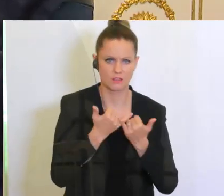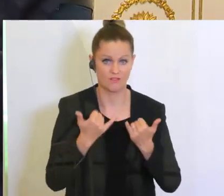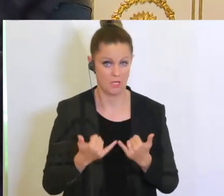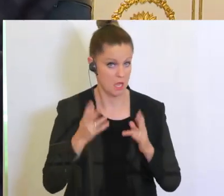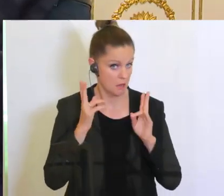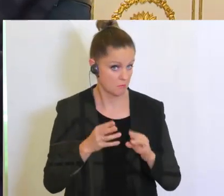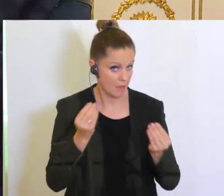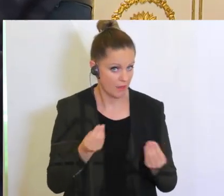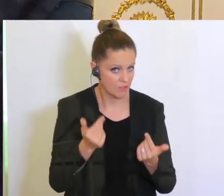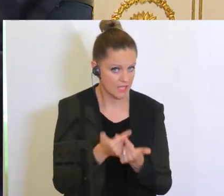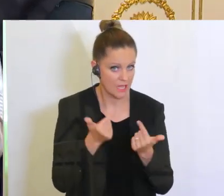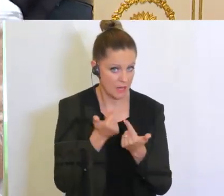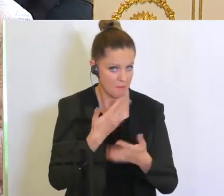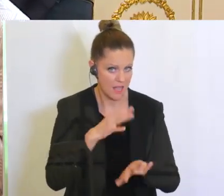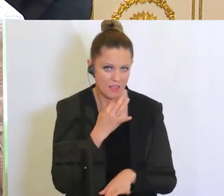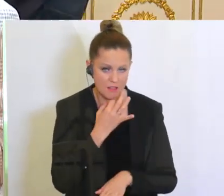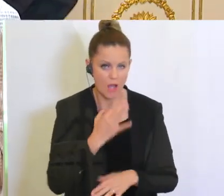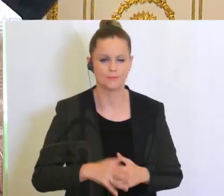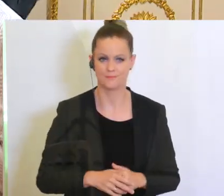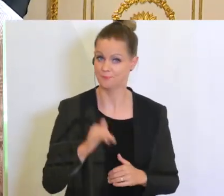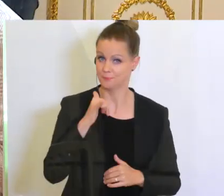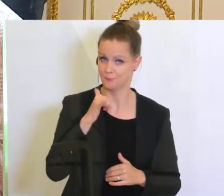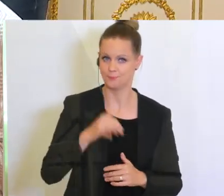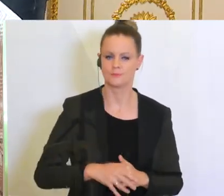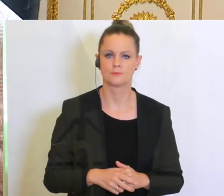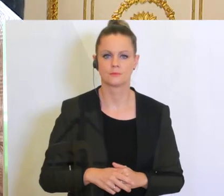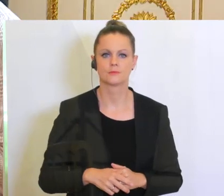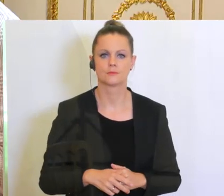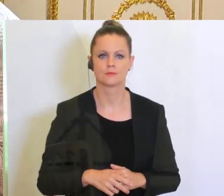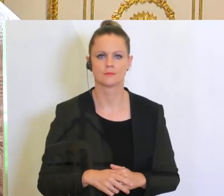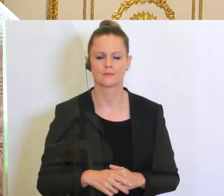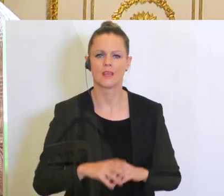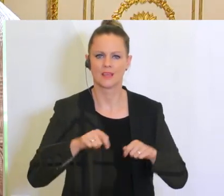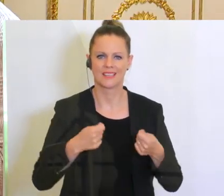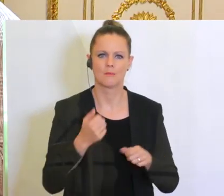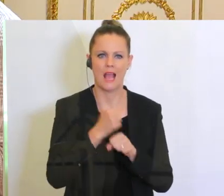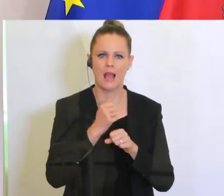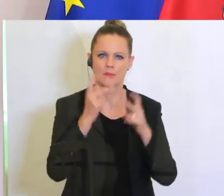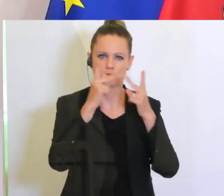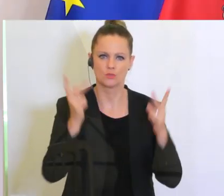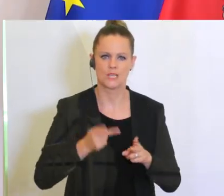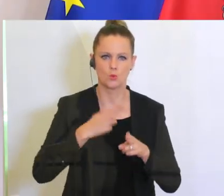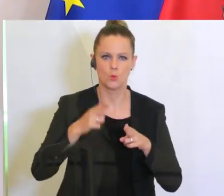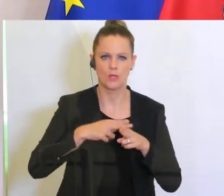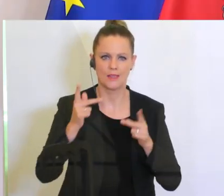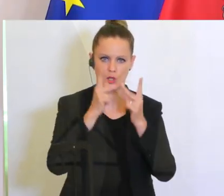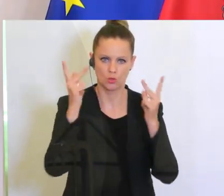Vielleicht können Sie das ein bisschen konkretisieren. Es wurde ein Arbeitskonzept, ein Hygienekonzept entwickelt,